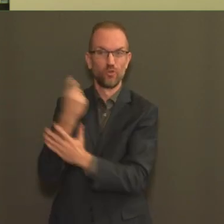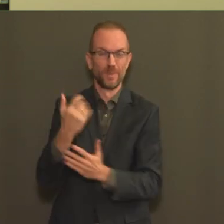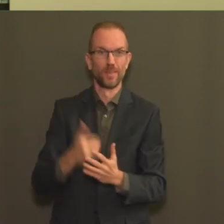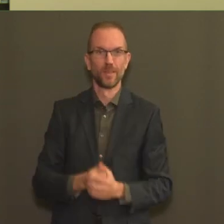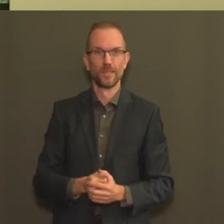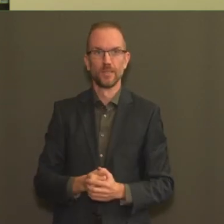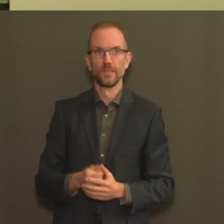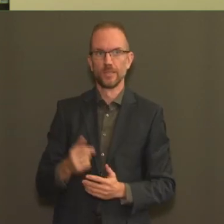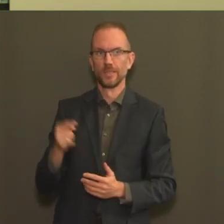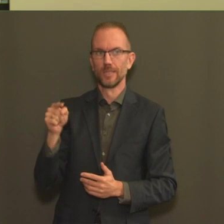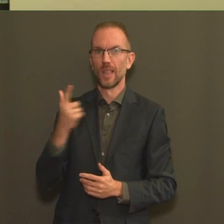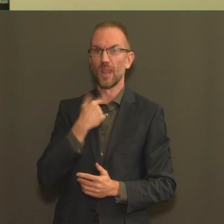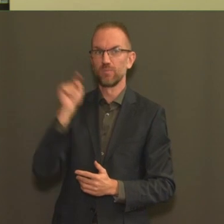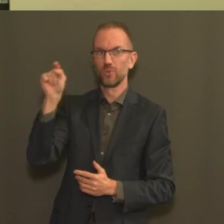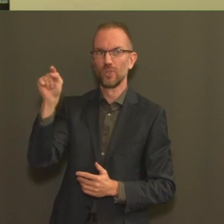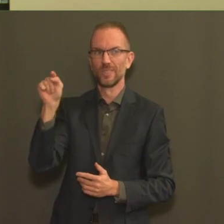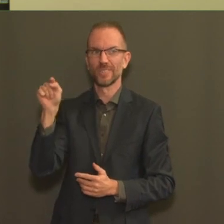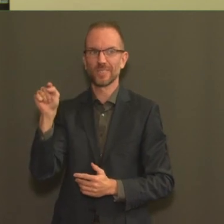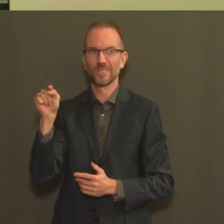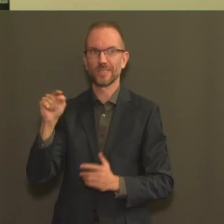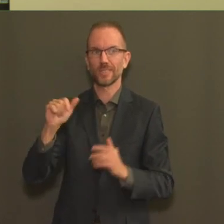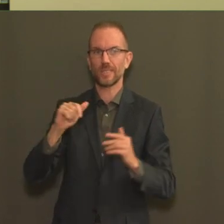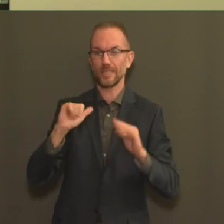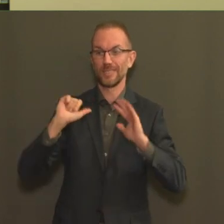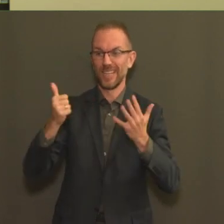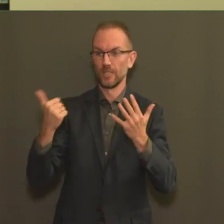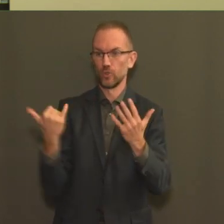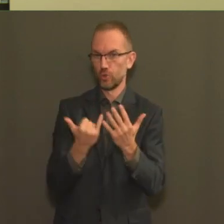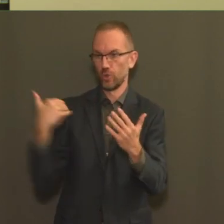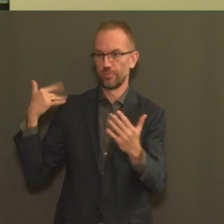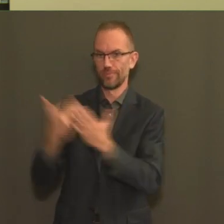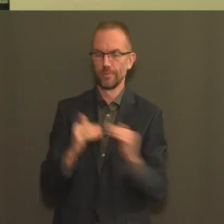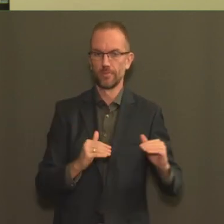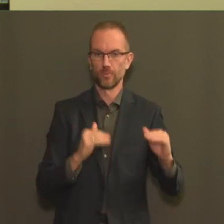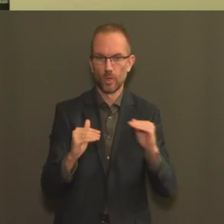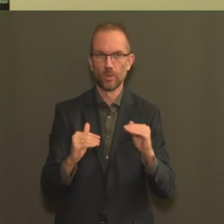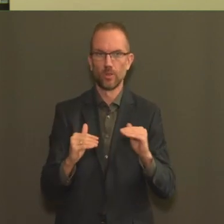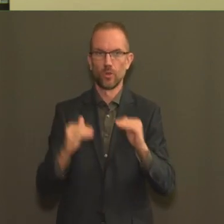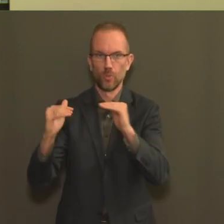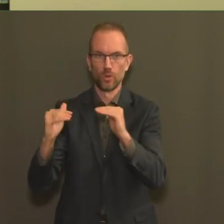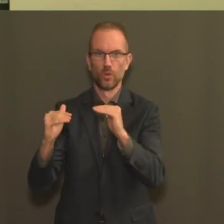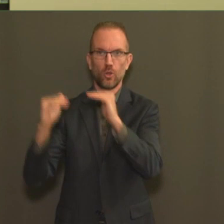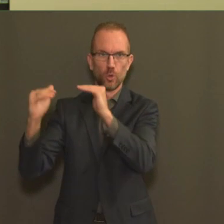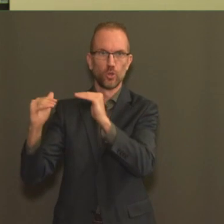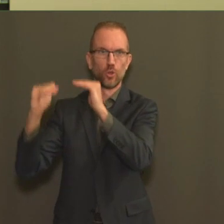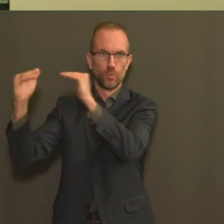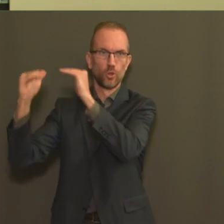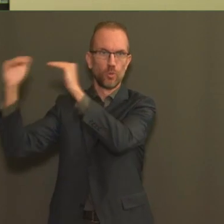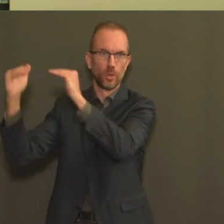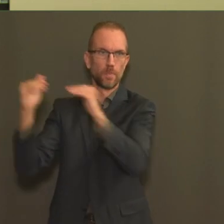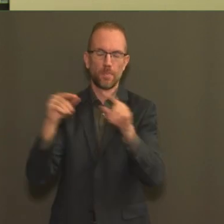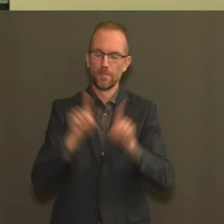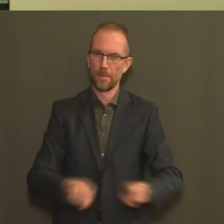le 16e jour consécutif pendant lequel les chiffres augmentent dans la province du Limbourg. Et cette augmentation